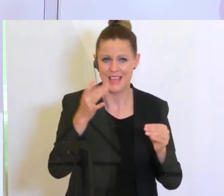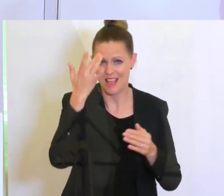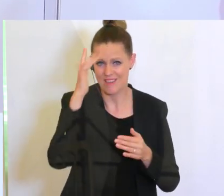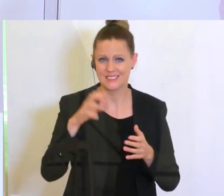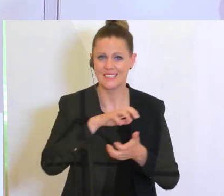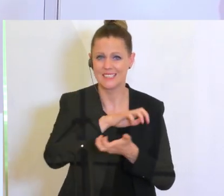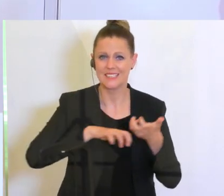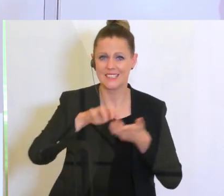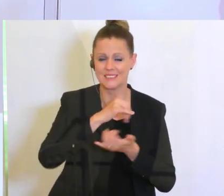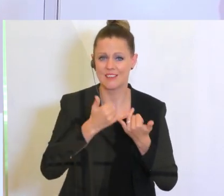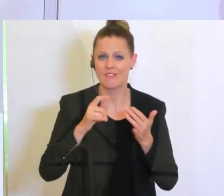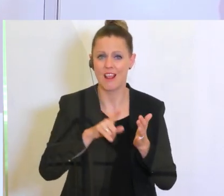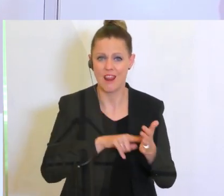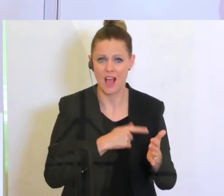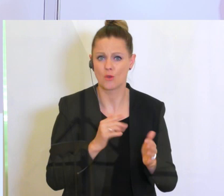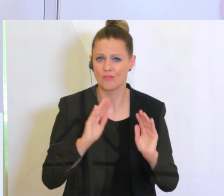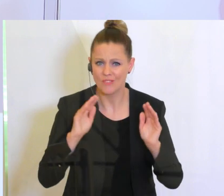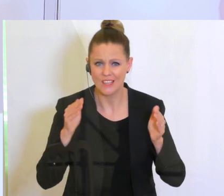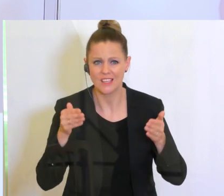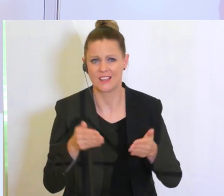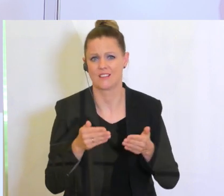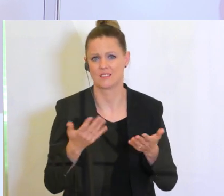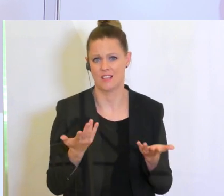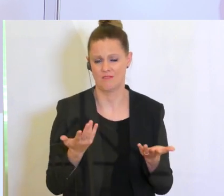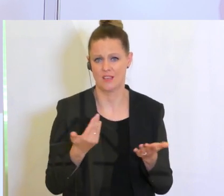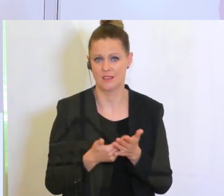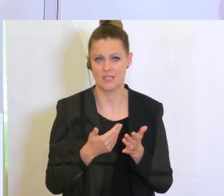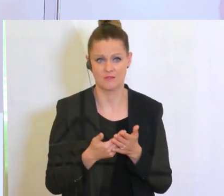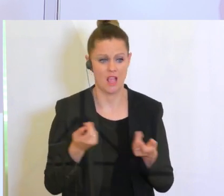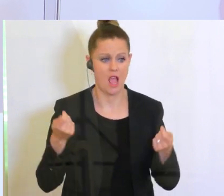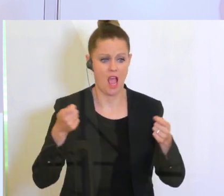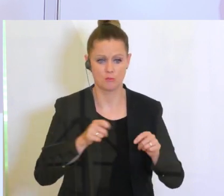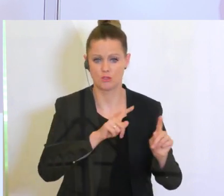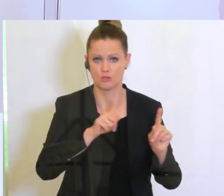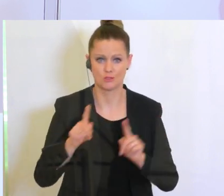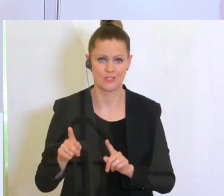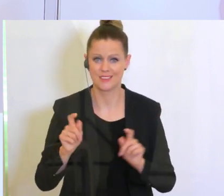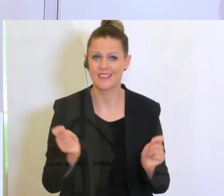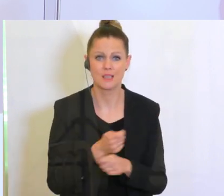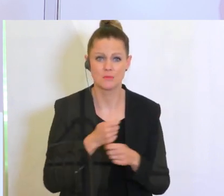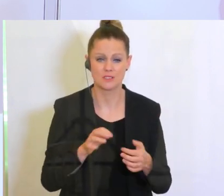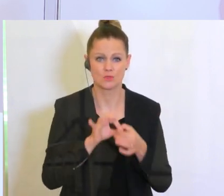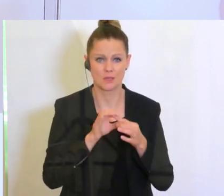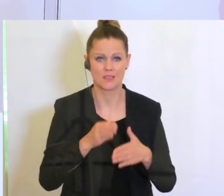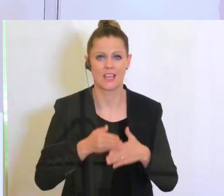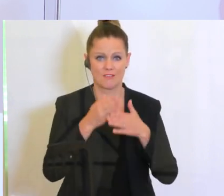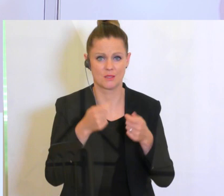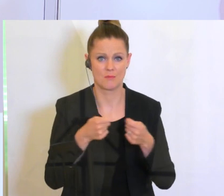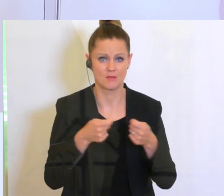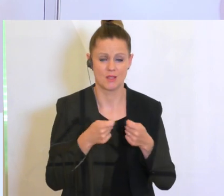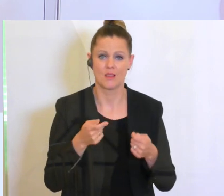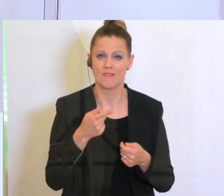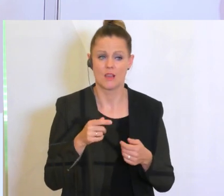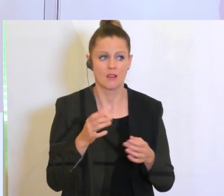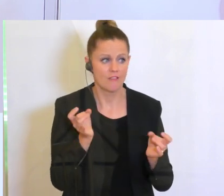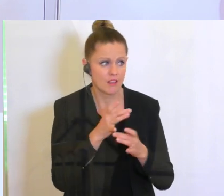lange die Krise dauert und wie intensiv sie wird und insofern gibt es auch keinen abschließenden Stand, was Hilfsmaßnahmen betrifft. Wir versuchen hier ständig